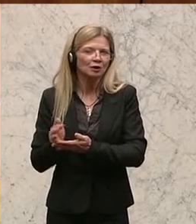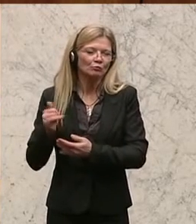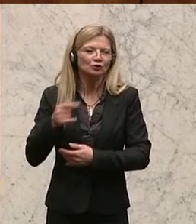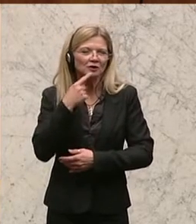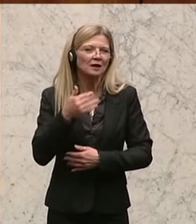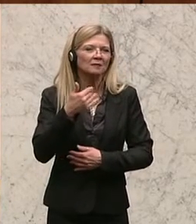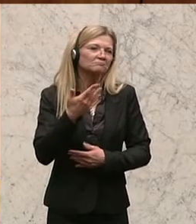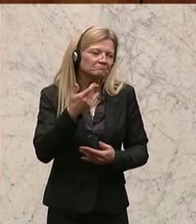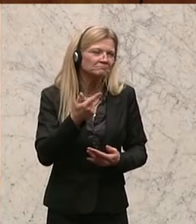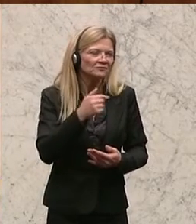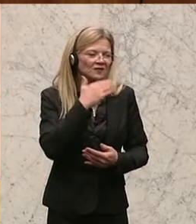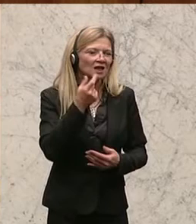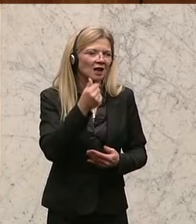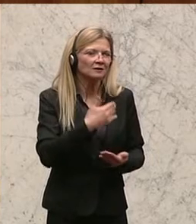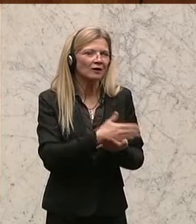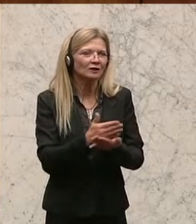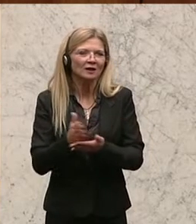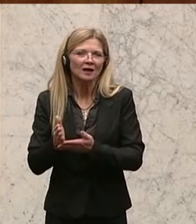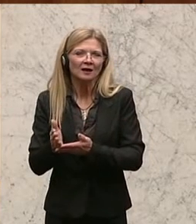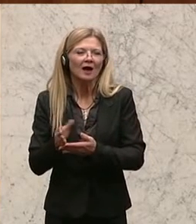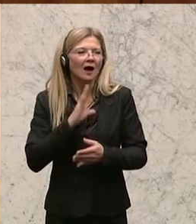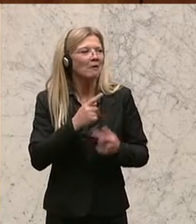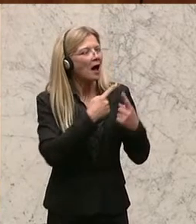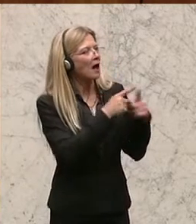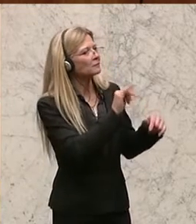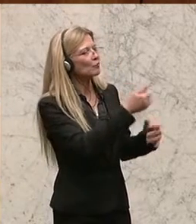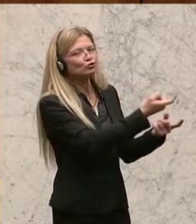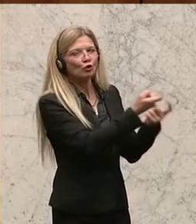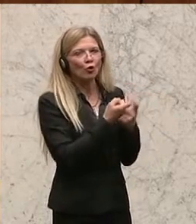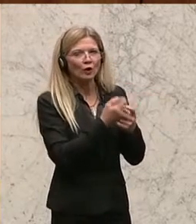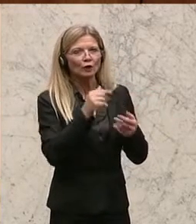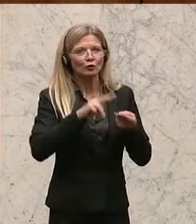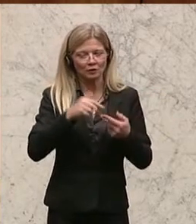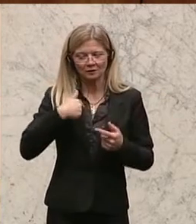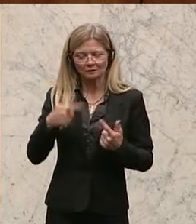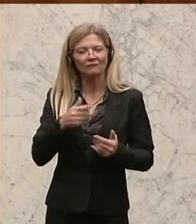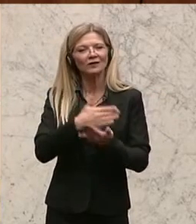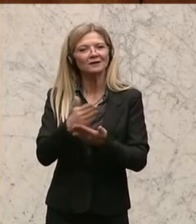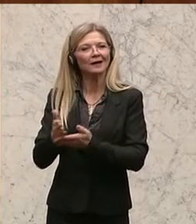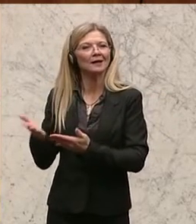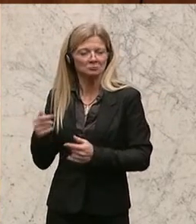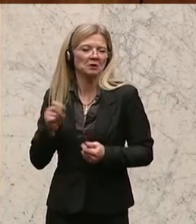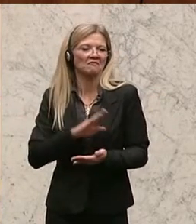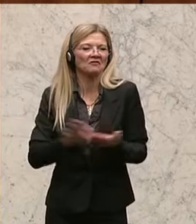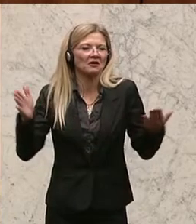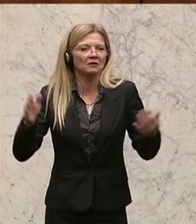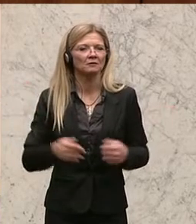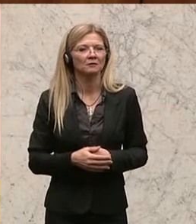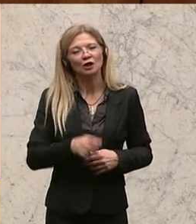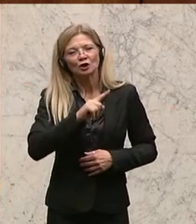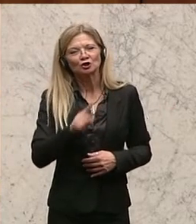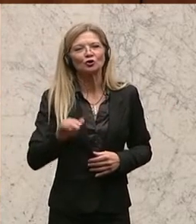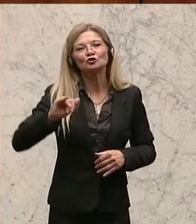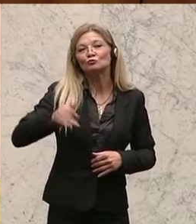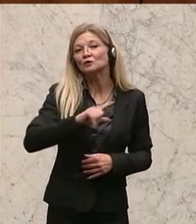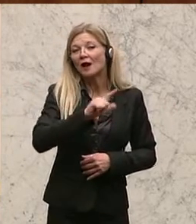verteilen, die jemand anderer einziehen muss. Andernfalls müssten sich ja sonst die Landeshauptleute vor